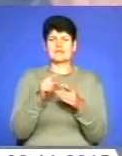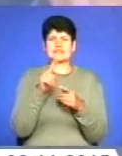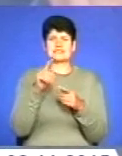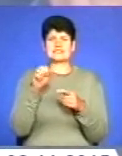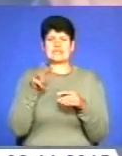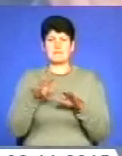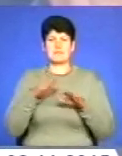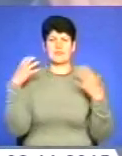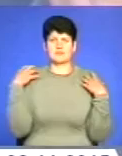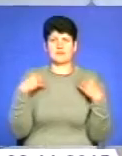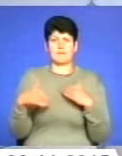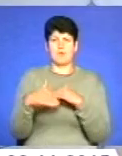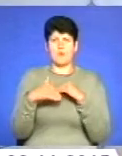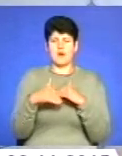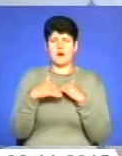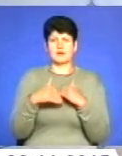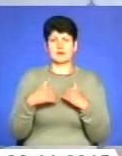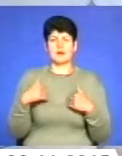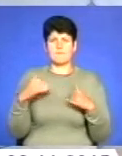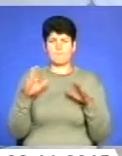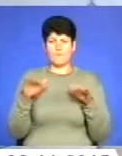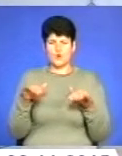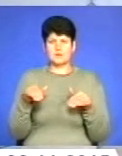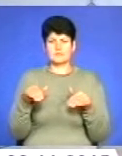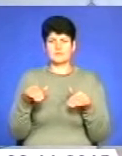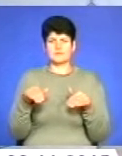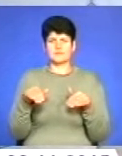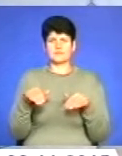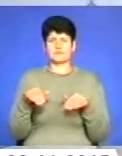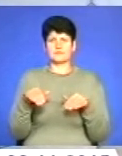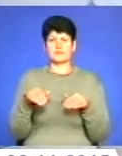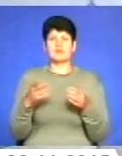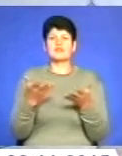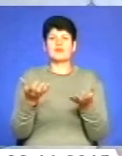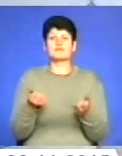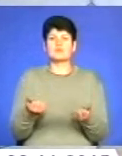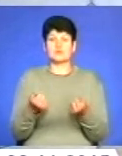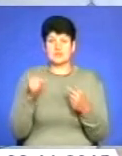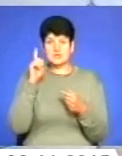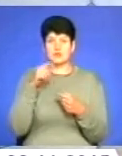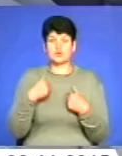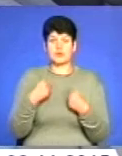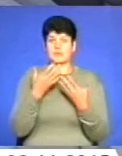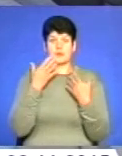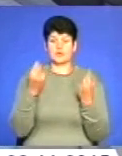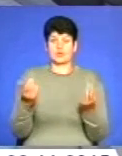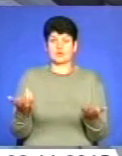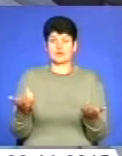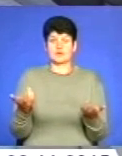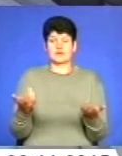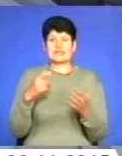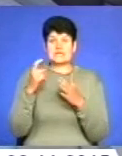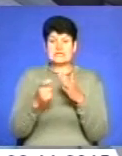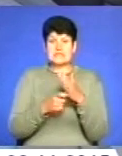І він мені допомагає дуже. І я потім думаю, боже, а де що, боже, ти знаєш, що я не маю грошей? Дізнавшись, що